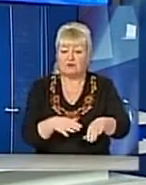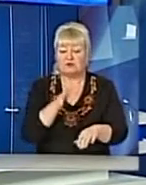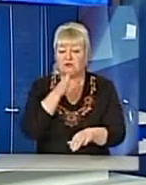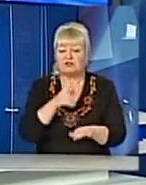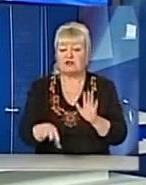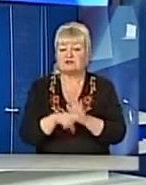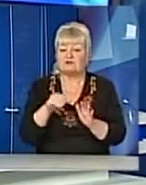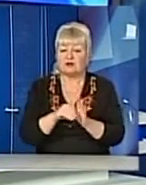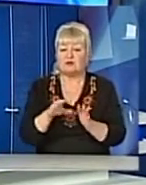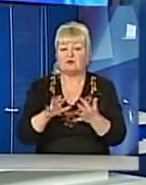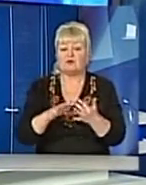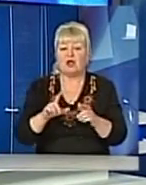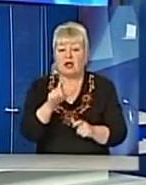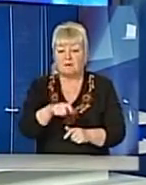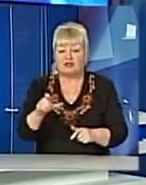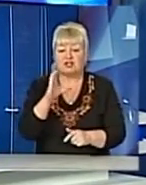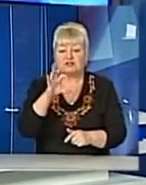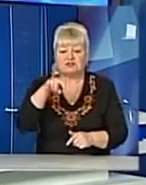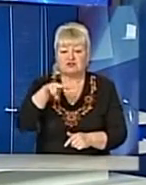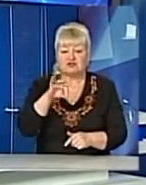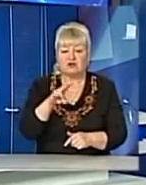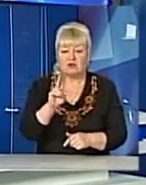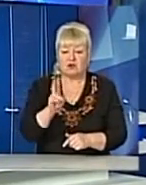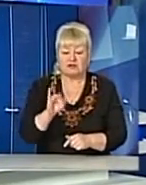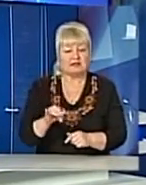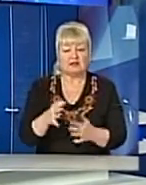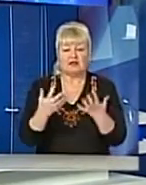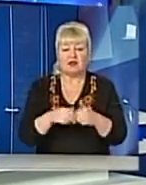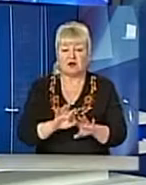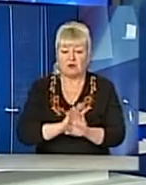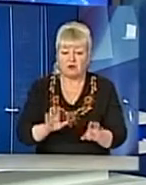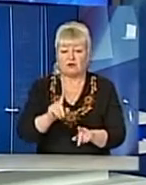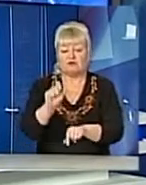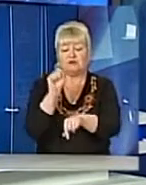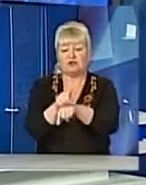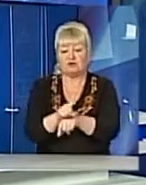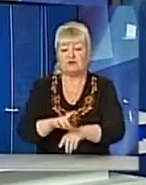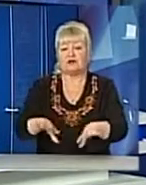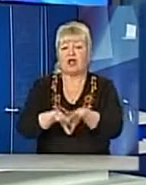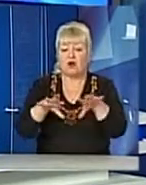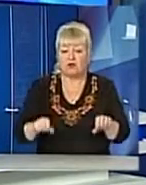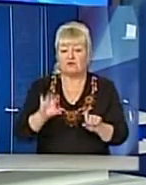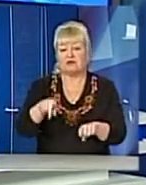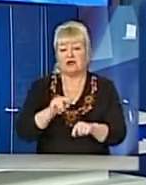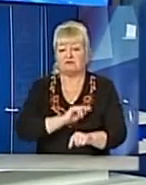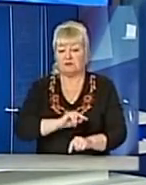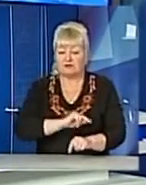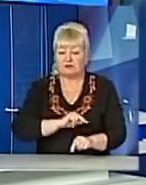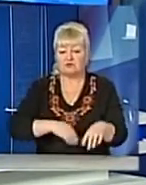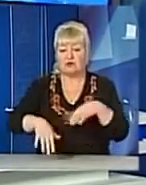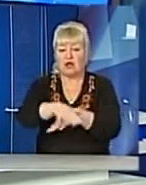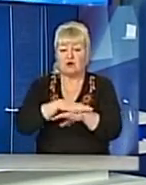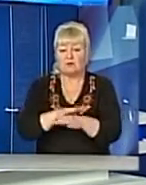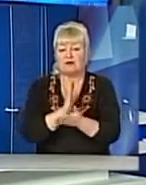громади, що неподалік Львова, не рахують. Довірили свої голоси, а голова нехай працює, твердять місцеві. Загалом громада налічує понад